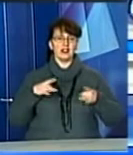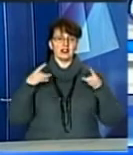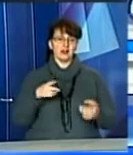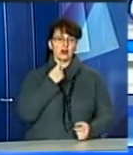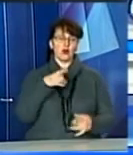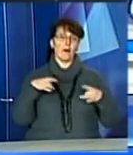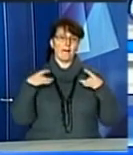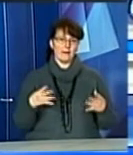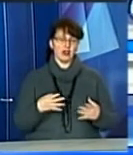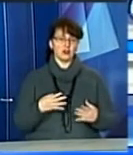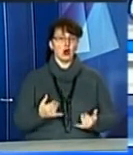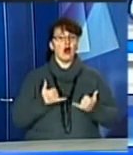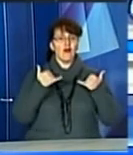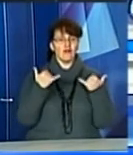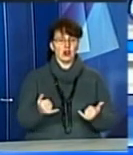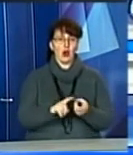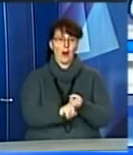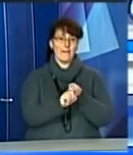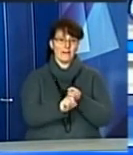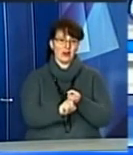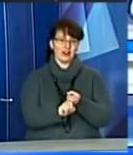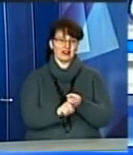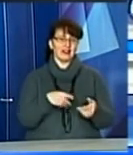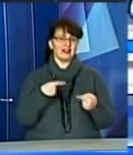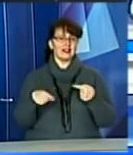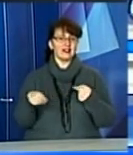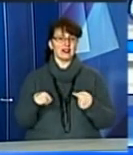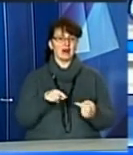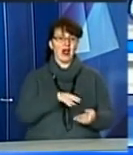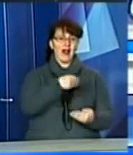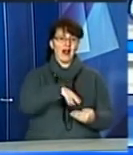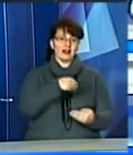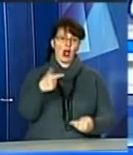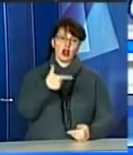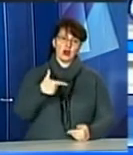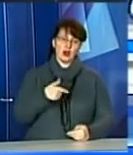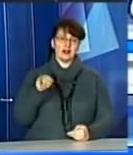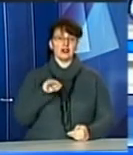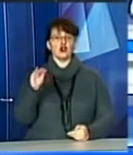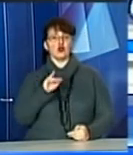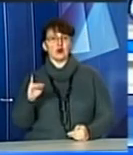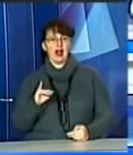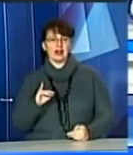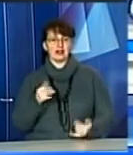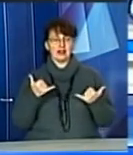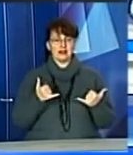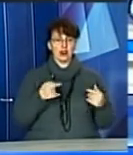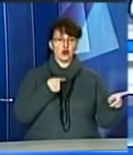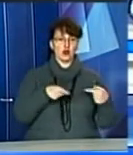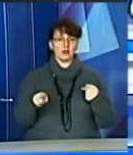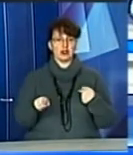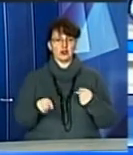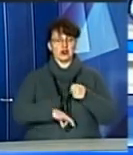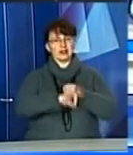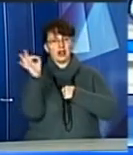Воскресіння Сина Божого пов'язані з різними календарями – Григоріанським та Юліанським. Нині розбіжності між Західним і